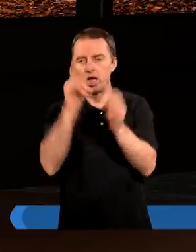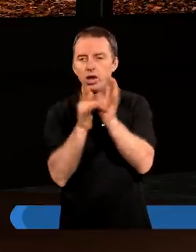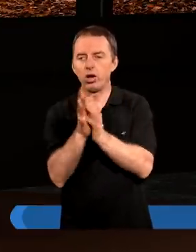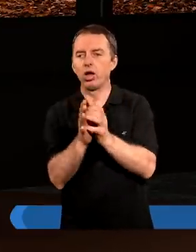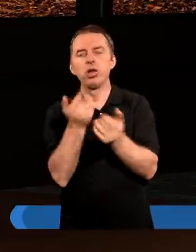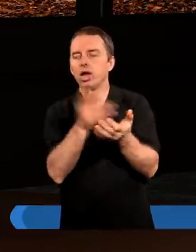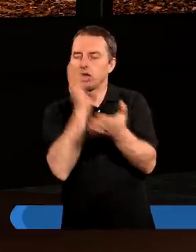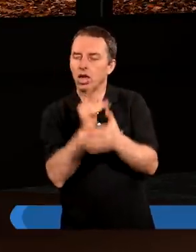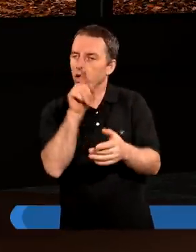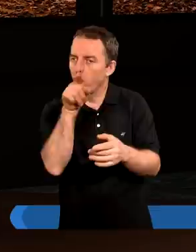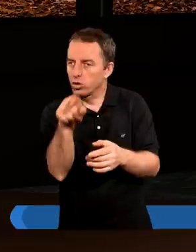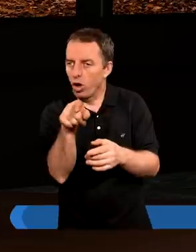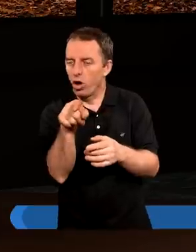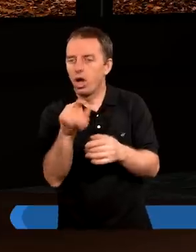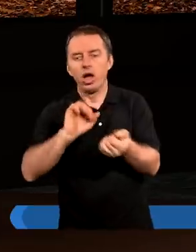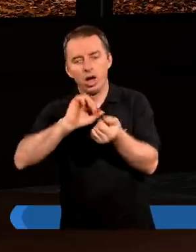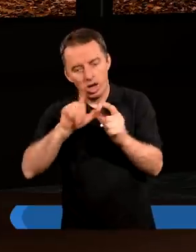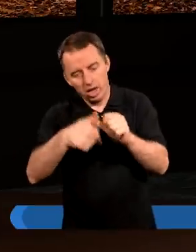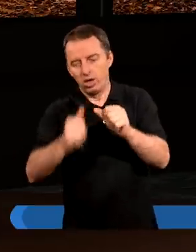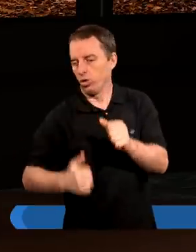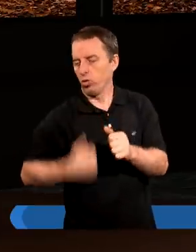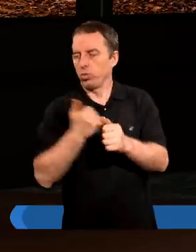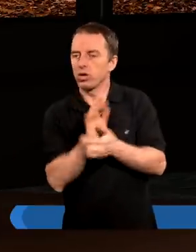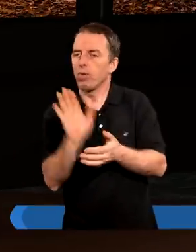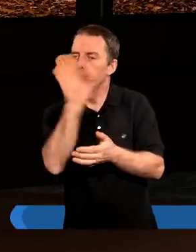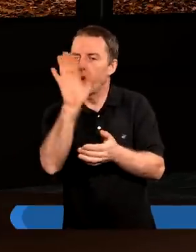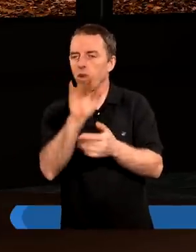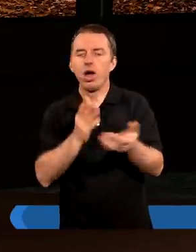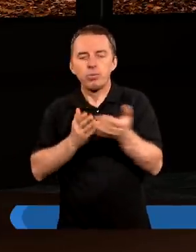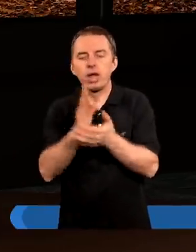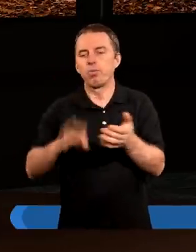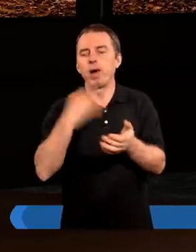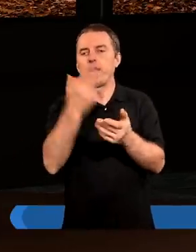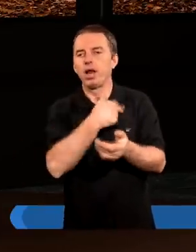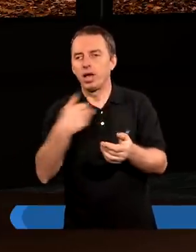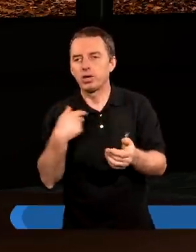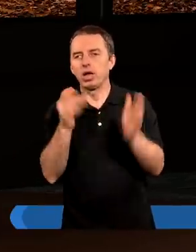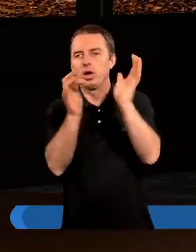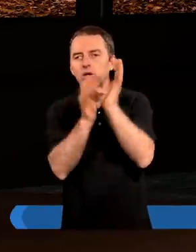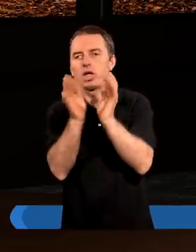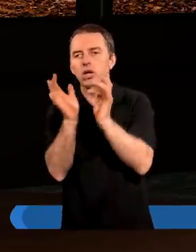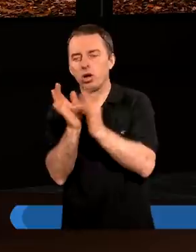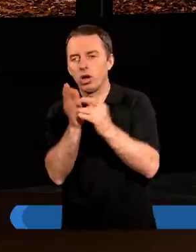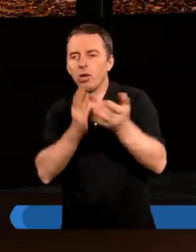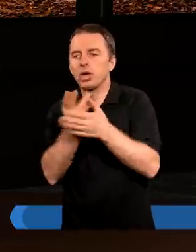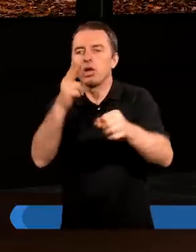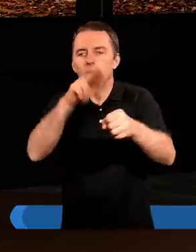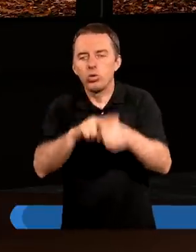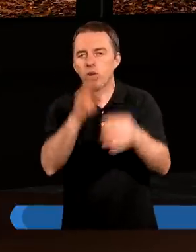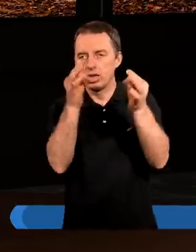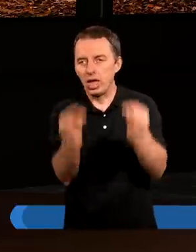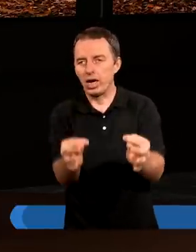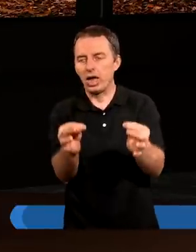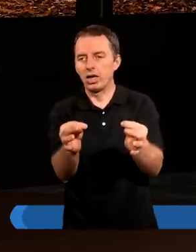a nie tylko to, lecz chlubimy się w Bogu przez Pana naszego Jezusa Chrystusa, przez którego